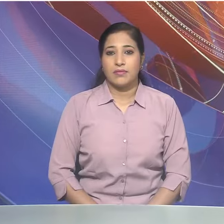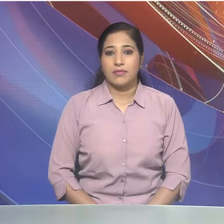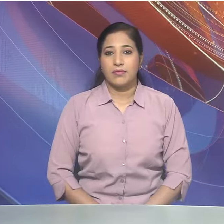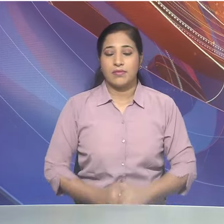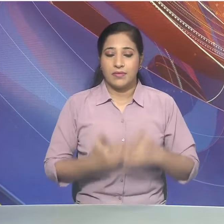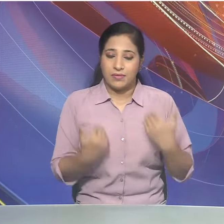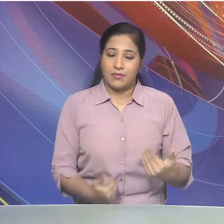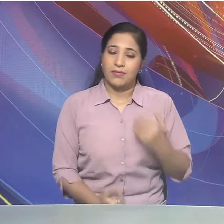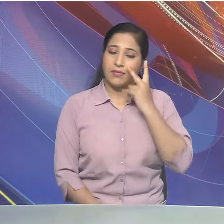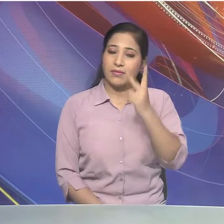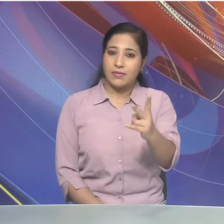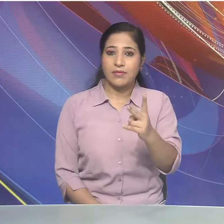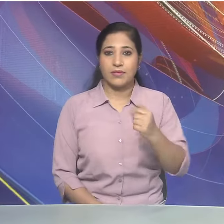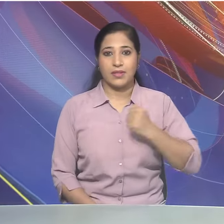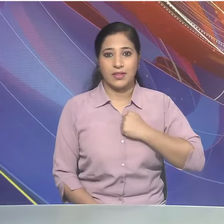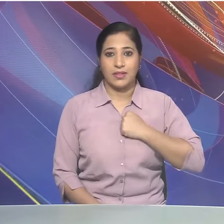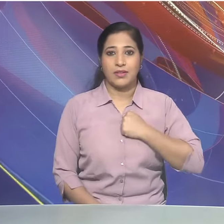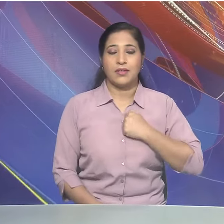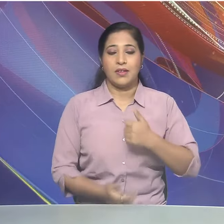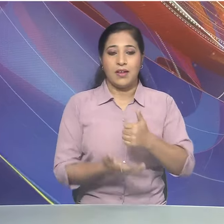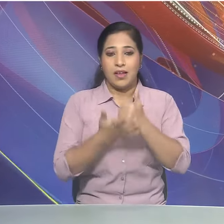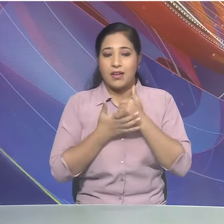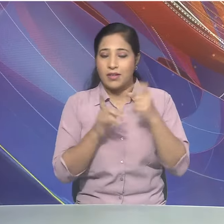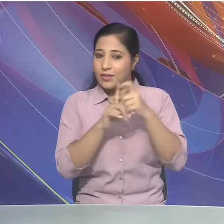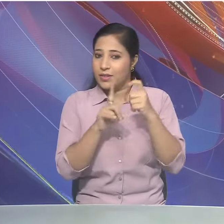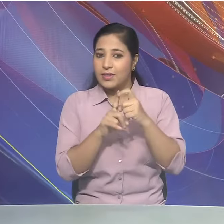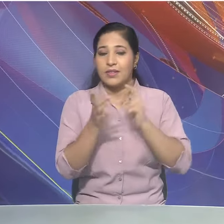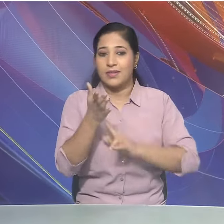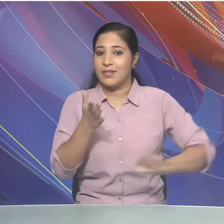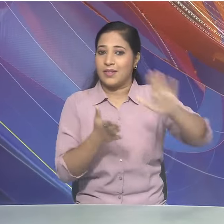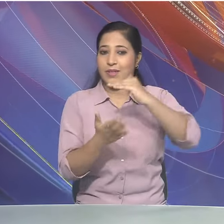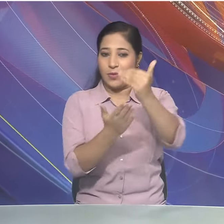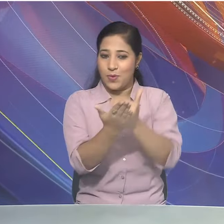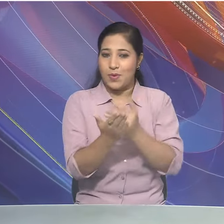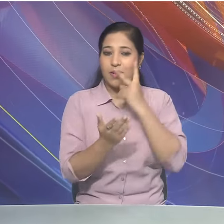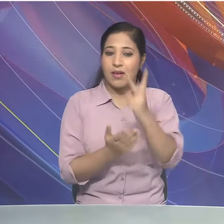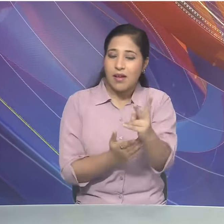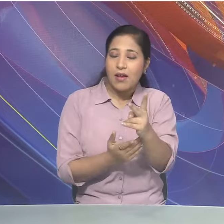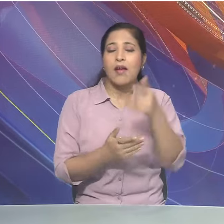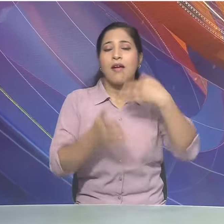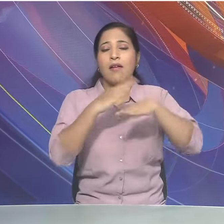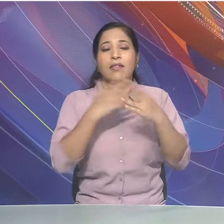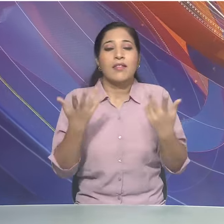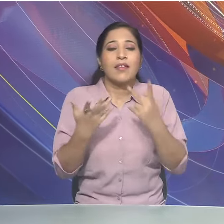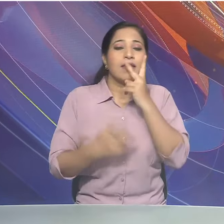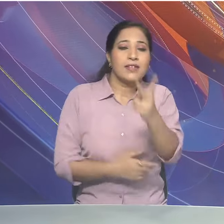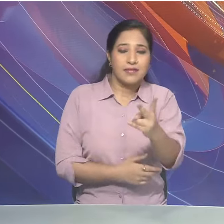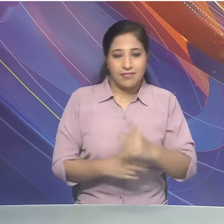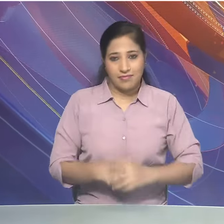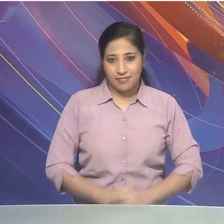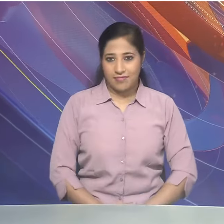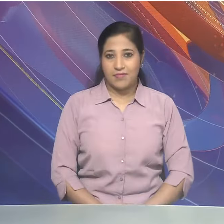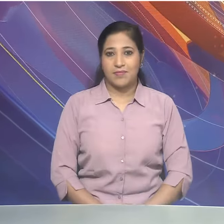और आएए अब आपको दिखाते हैं हमारे स्रायोगी चैनल डीडी नैशनल पर जो धरवाहिक चल रहे हैं उनमें क्या कुछ चल रहा है।